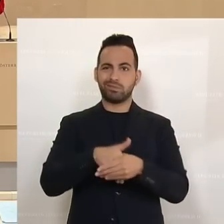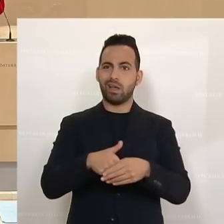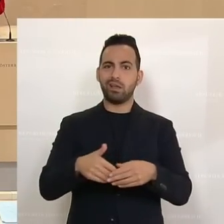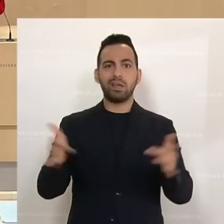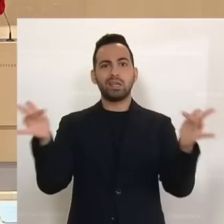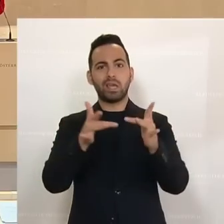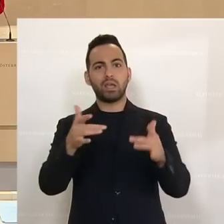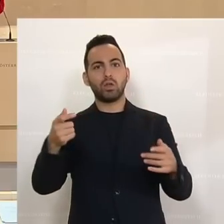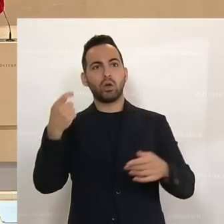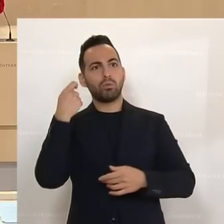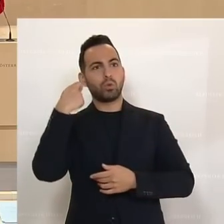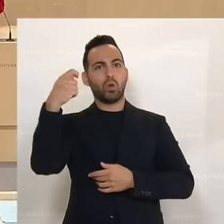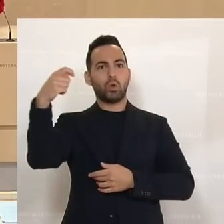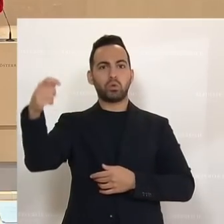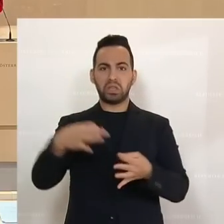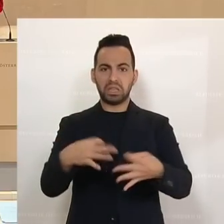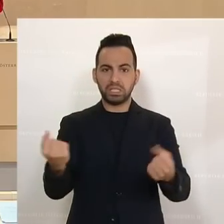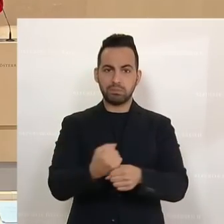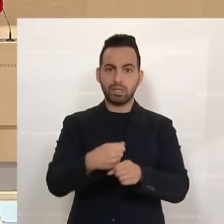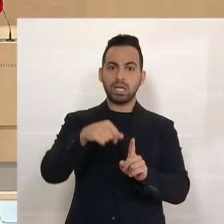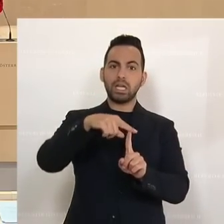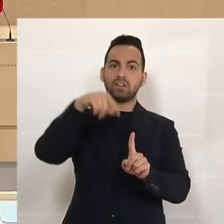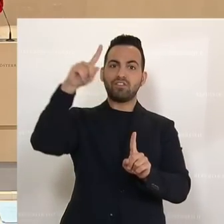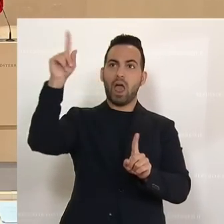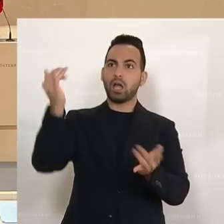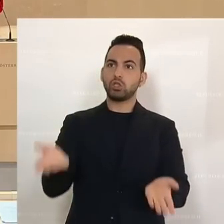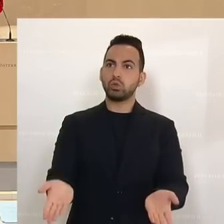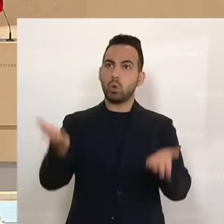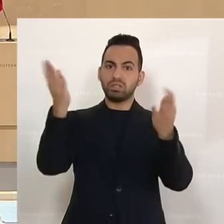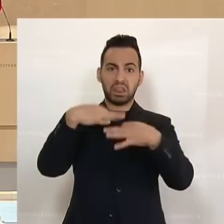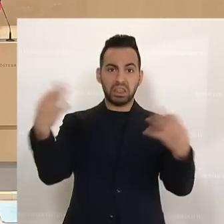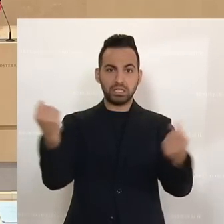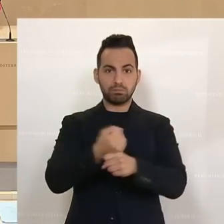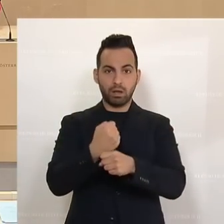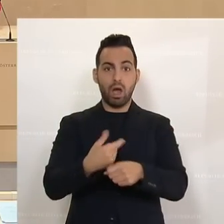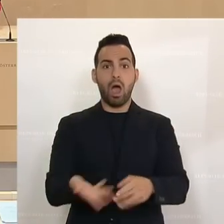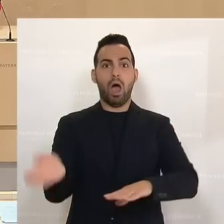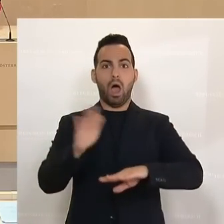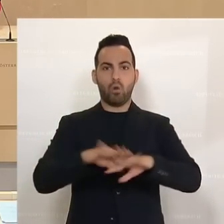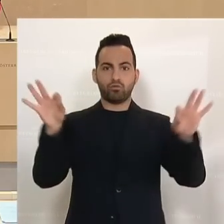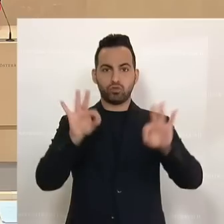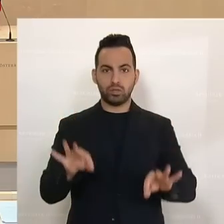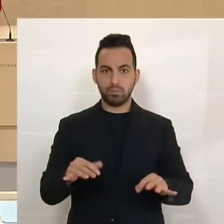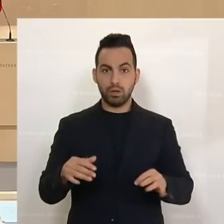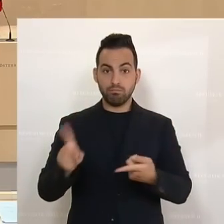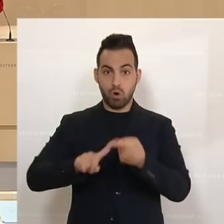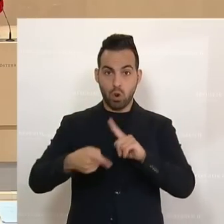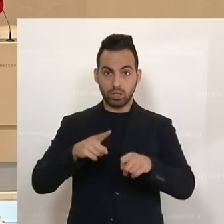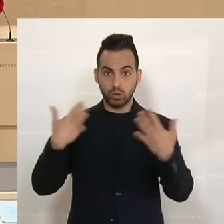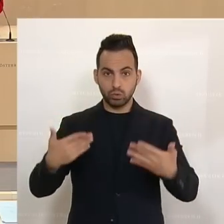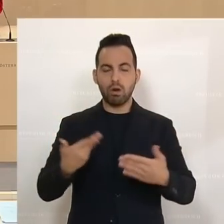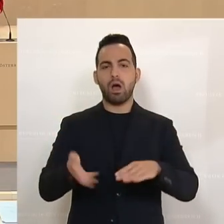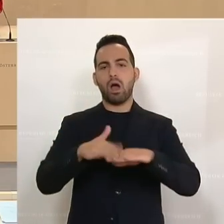die Kostenexplosion und die Inflation gemacht wird, sondern sie im Gegenteil durch ihre Politik noch angefacht wird